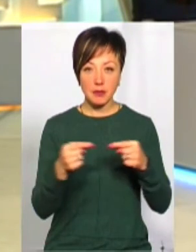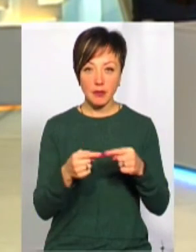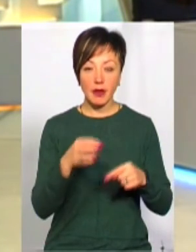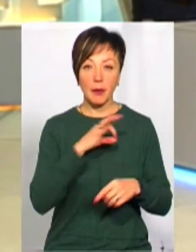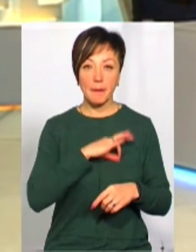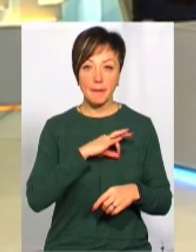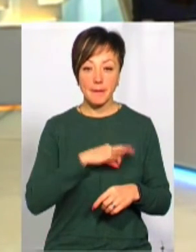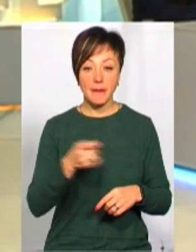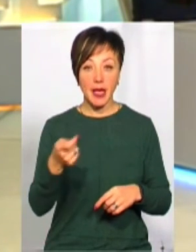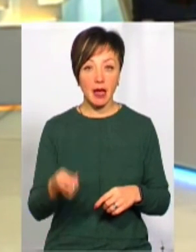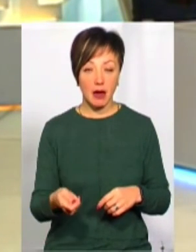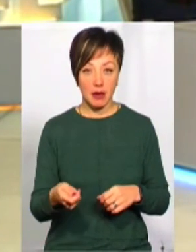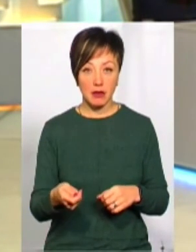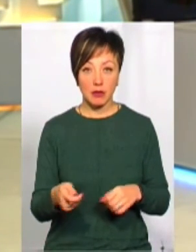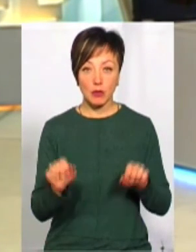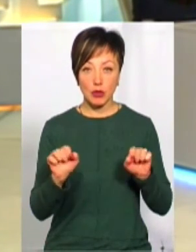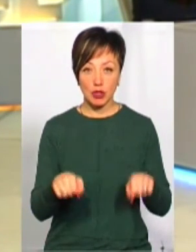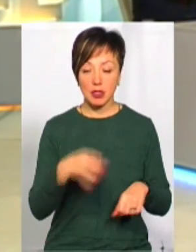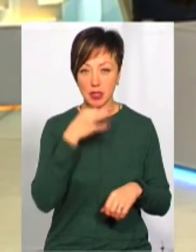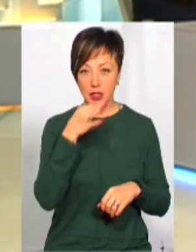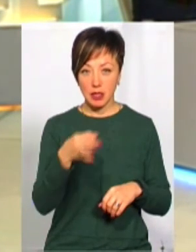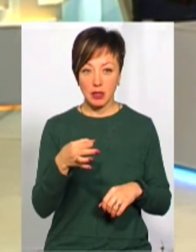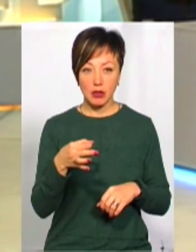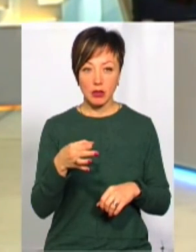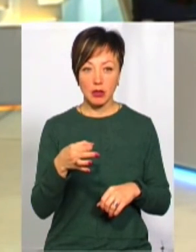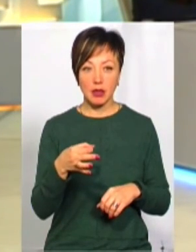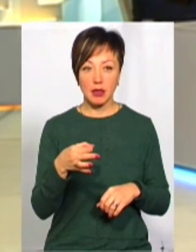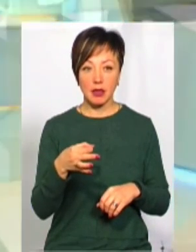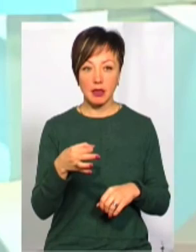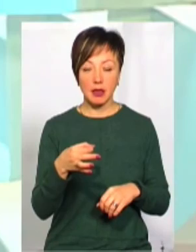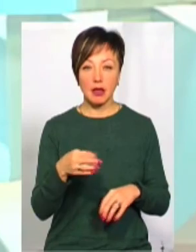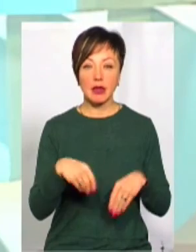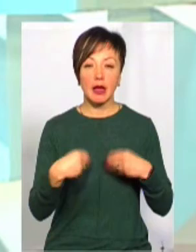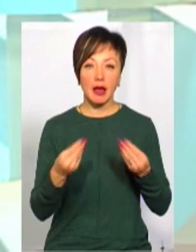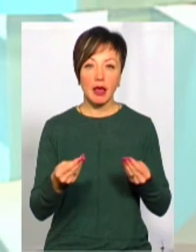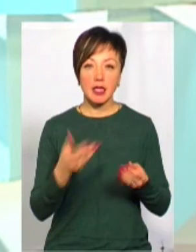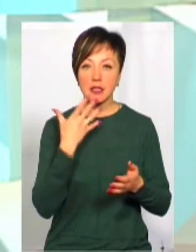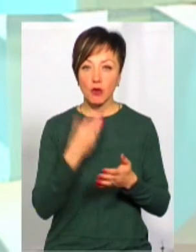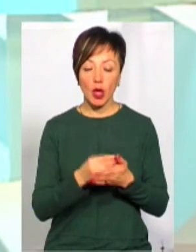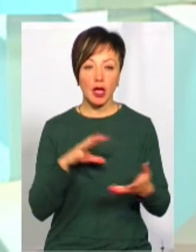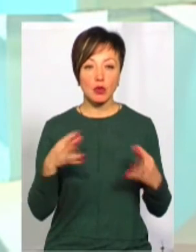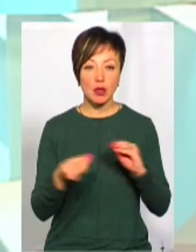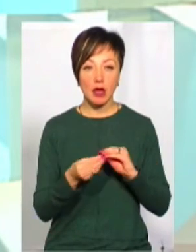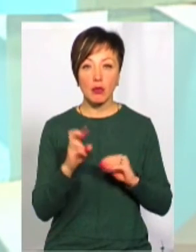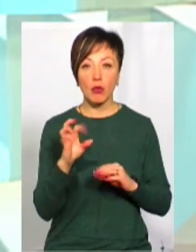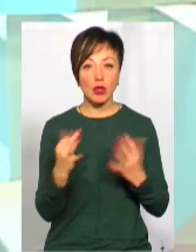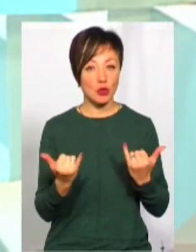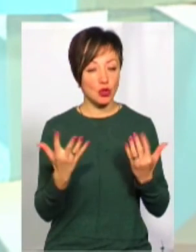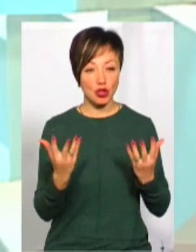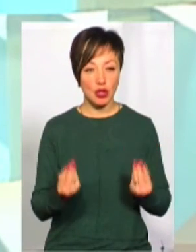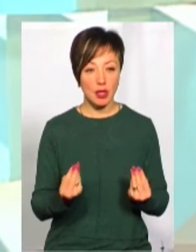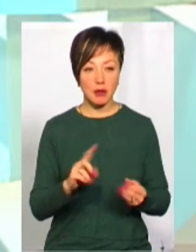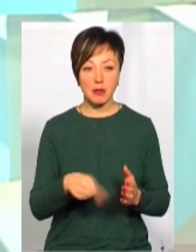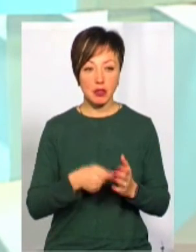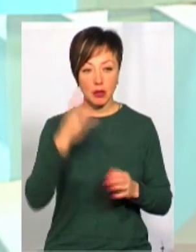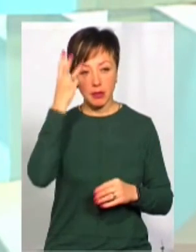пільга, по суті, можна так якби зазначити, вона дає свої результати, тому що на сьогоднішній день